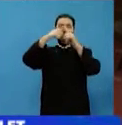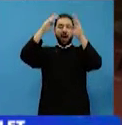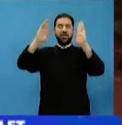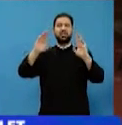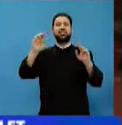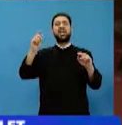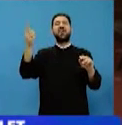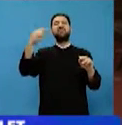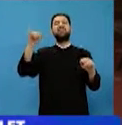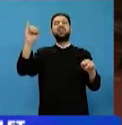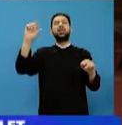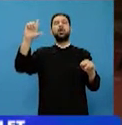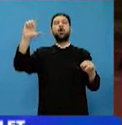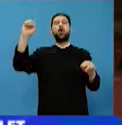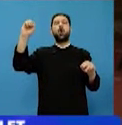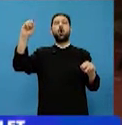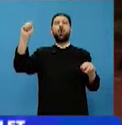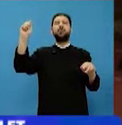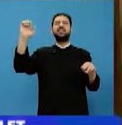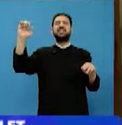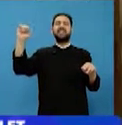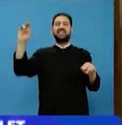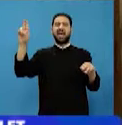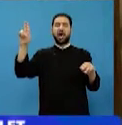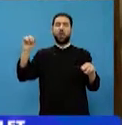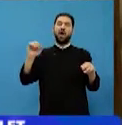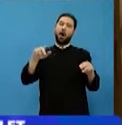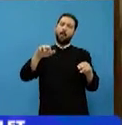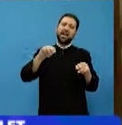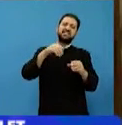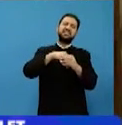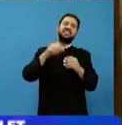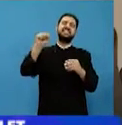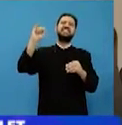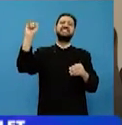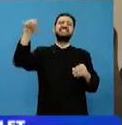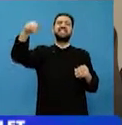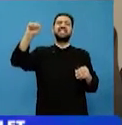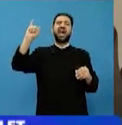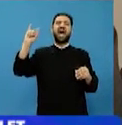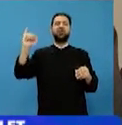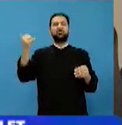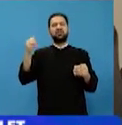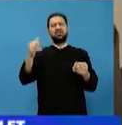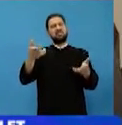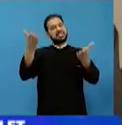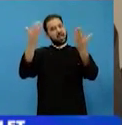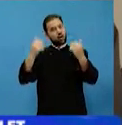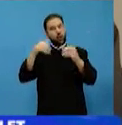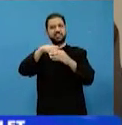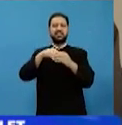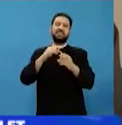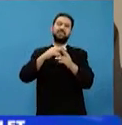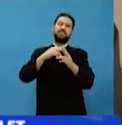Stavlonichita, apoi a fost plecat în Sinai, unde a stat o perioadă și acolo, și s-a stabilit în Sfântul Munte,